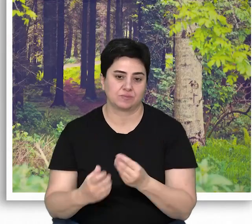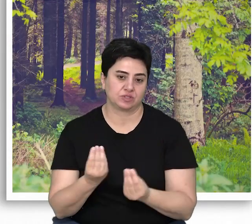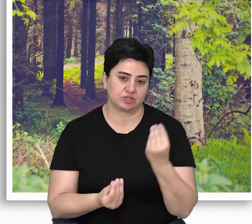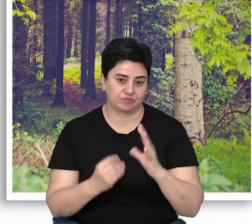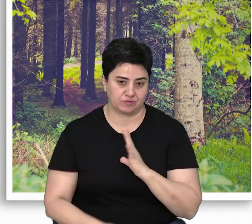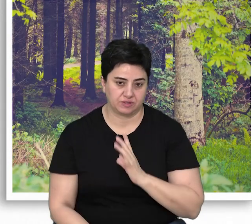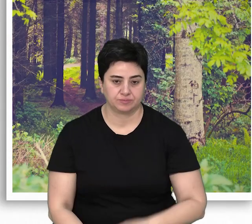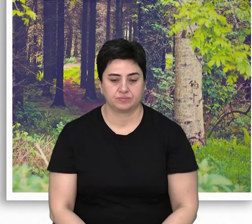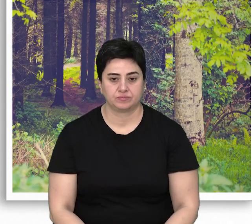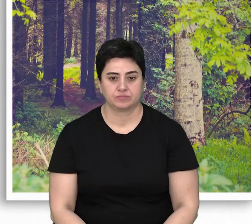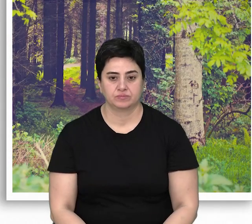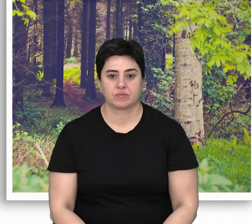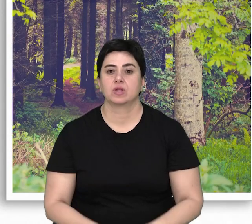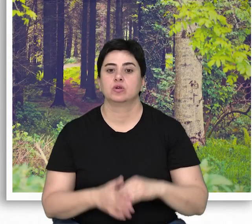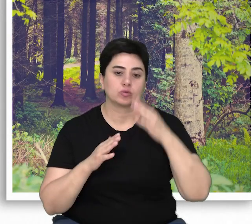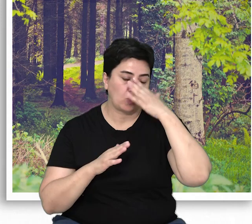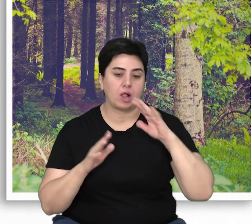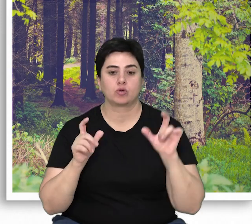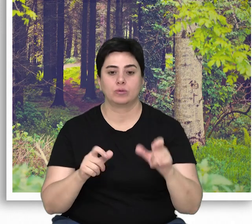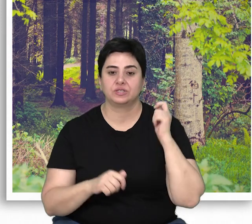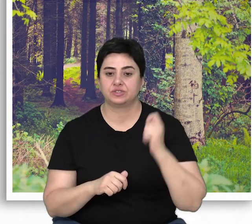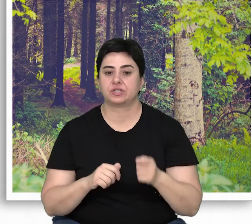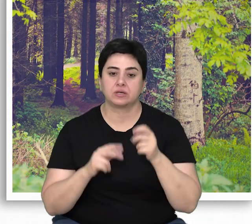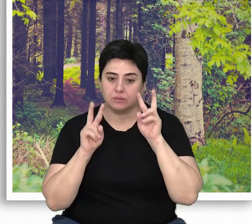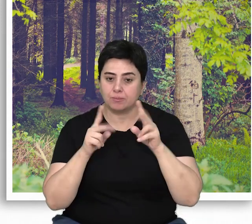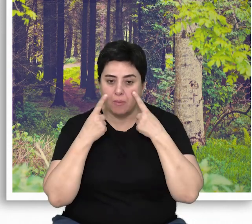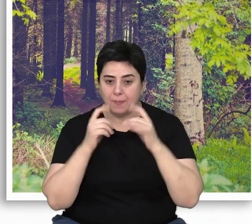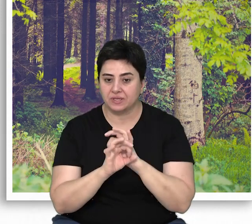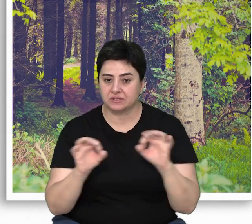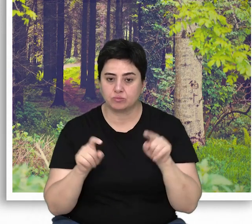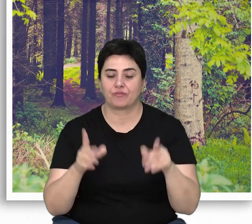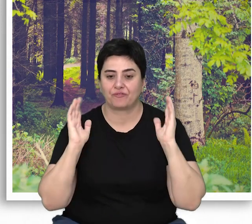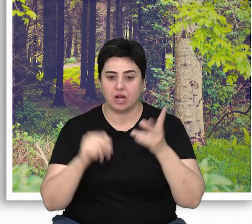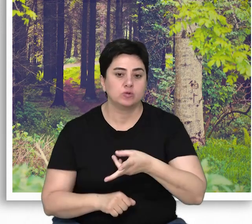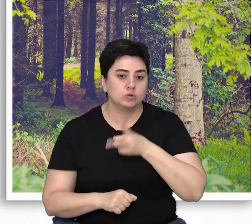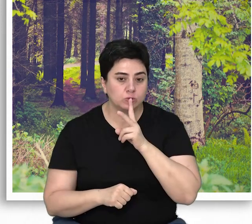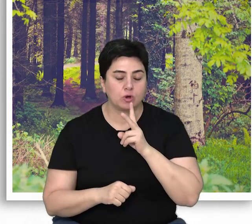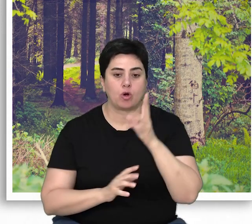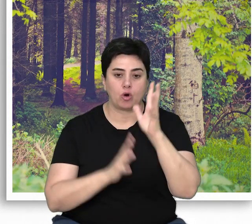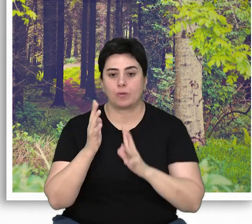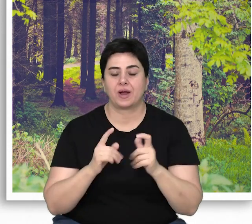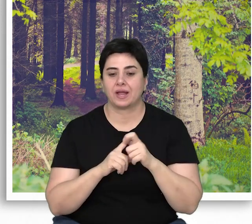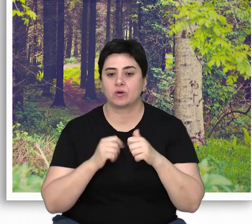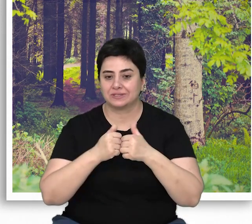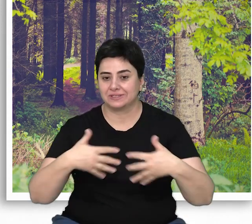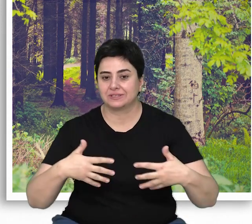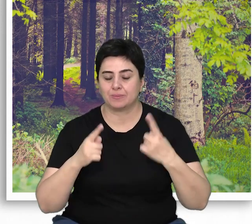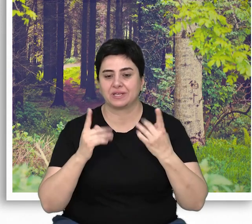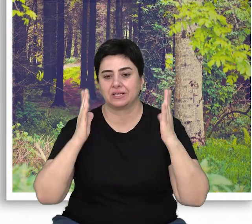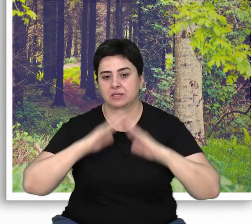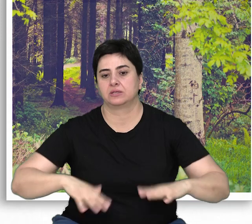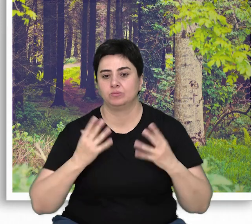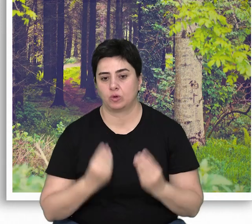yapmasıyla ortaya çıkmaktadır. Doğa koruma ilkelerinin göz ardı edildiği bu faaliyetler sonucu orman ekosistemi